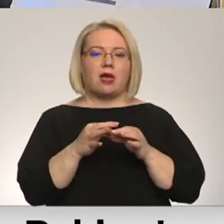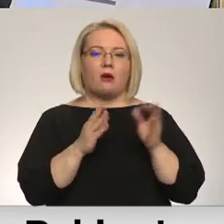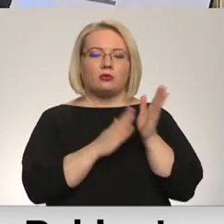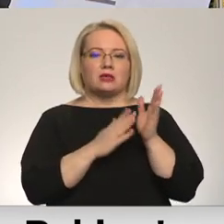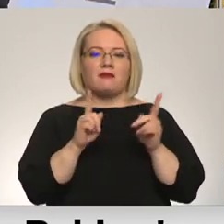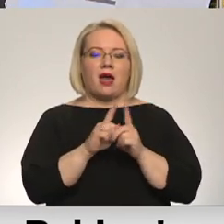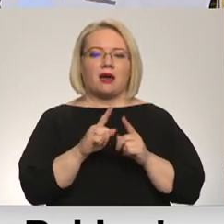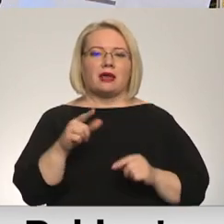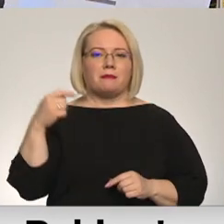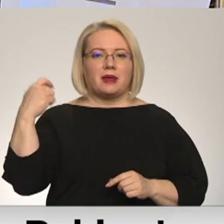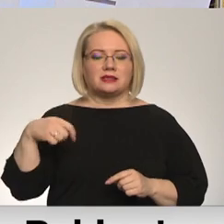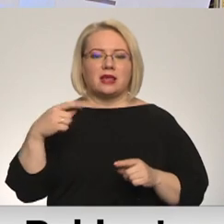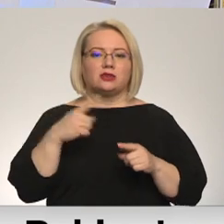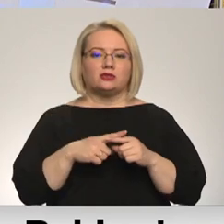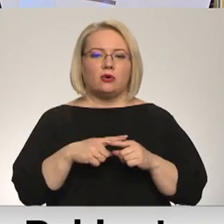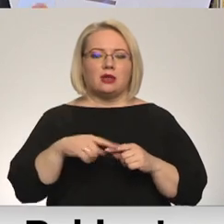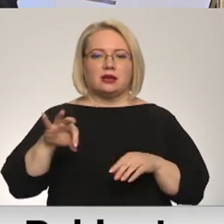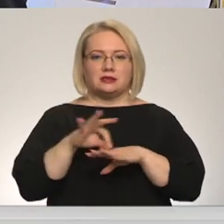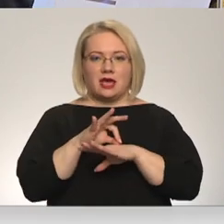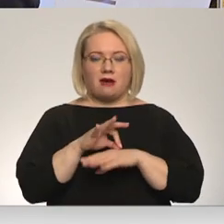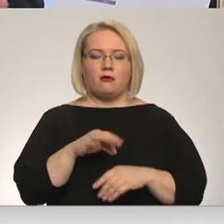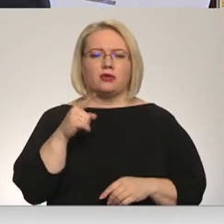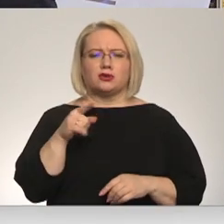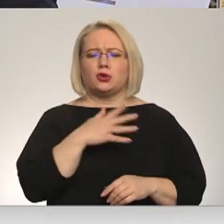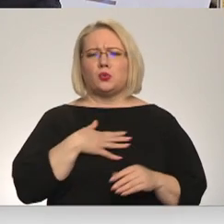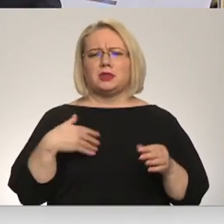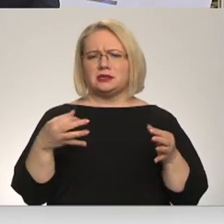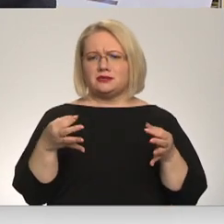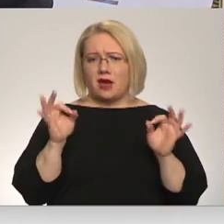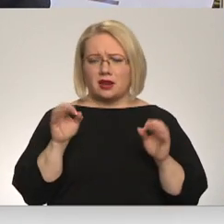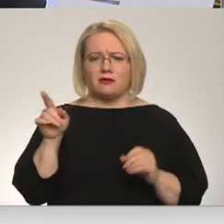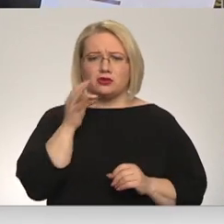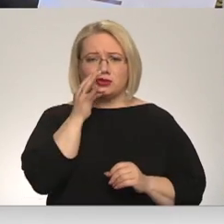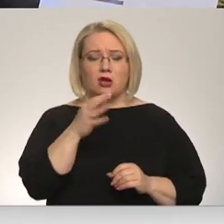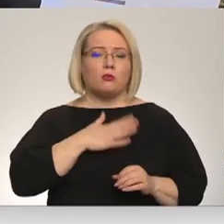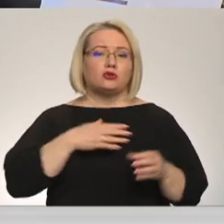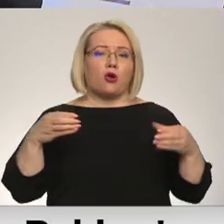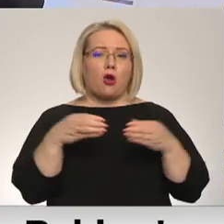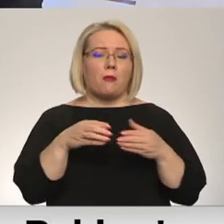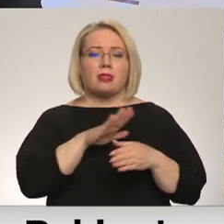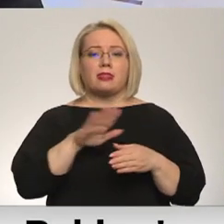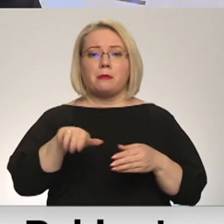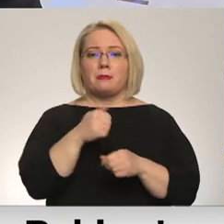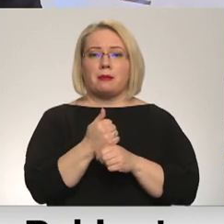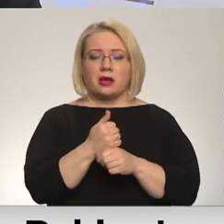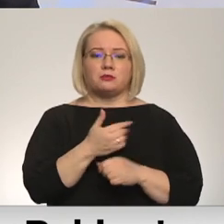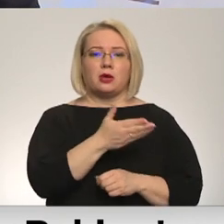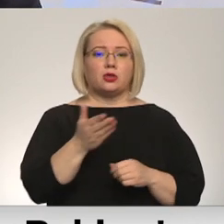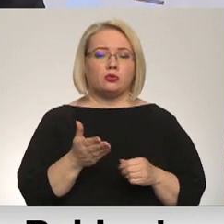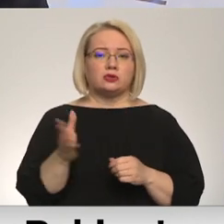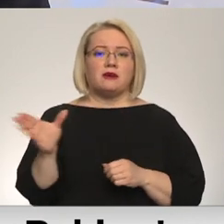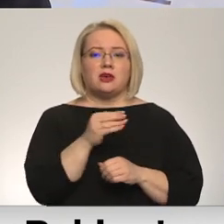domāju, ka tas ir ļoti zīmīgi, ka kaut gan ilgu laiku mūsu komanda nebija tur pārstāvēta. Tomēr jūs visu laiku